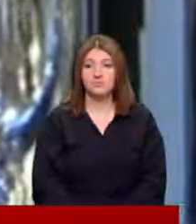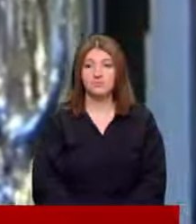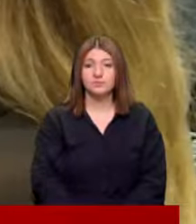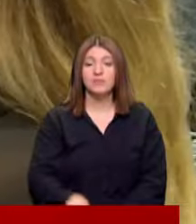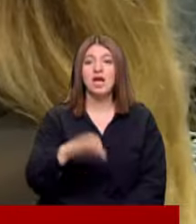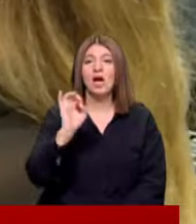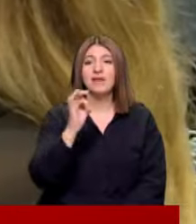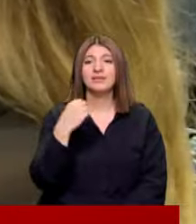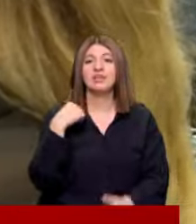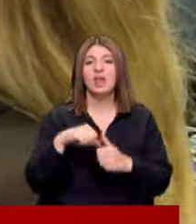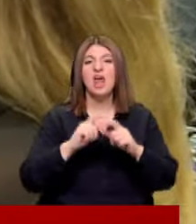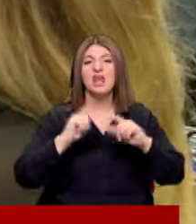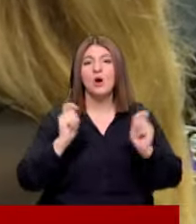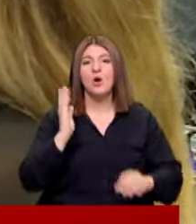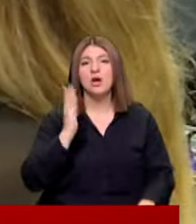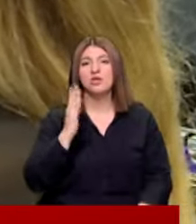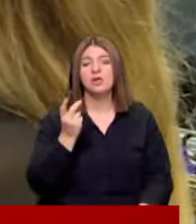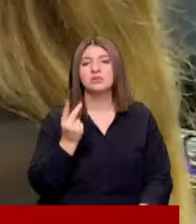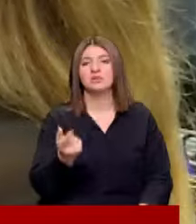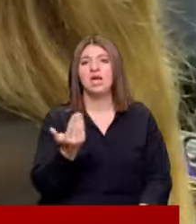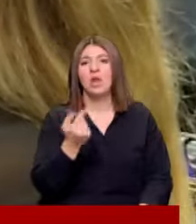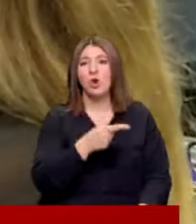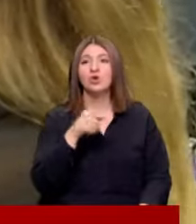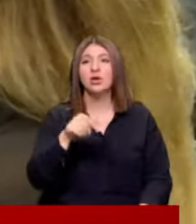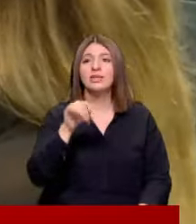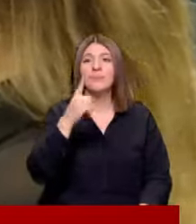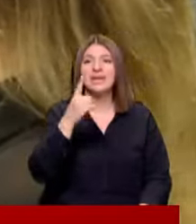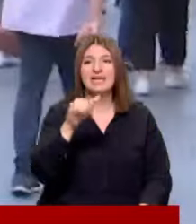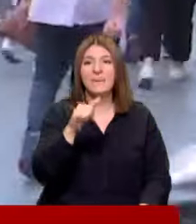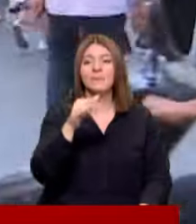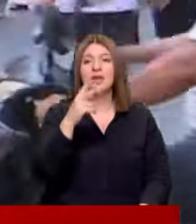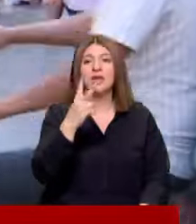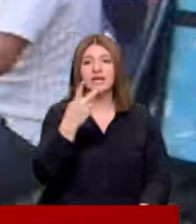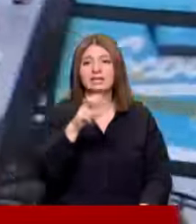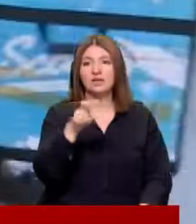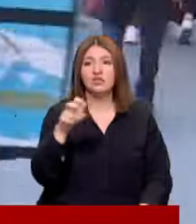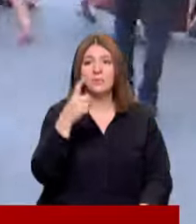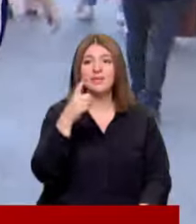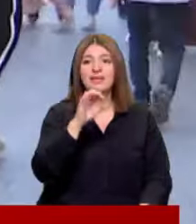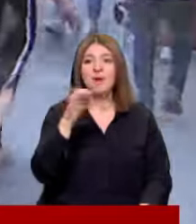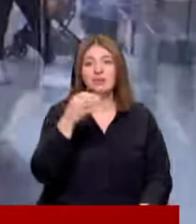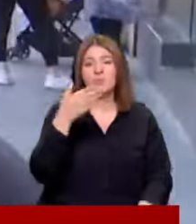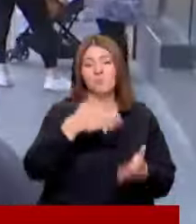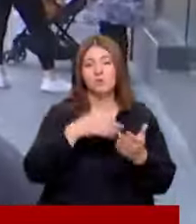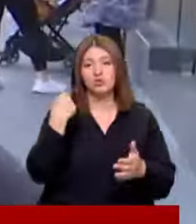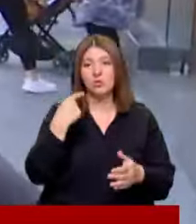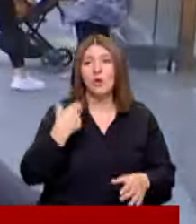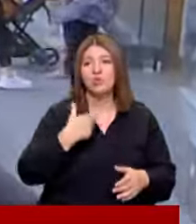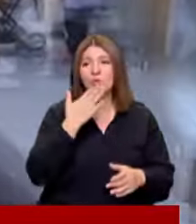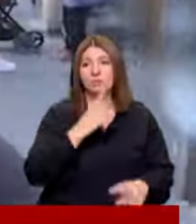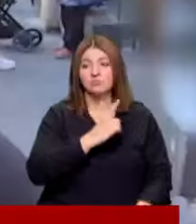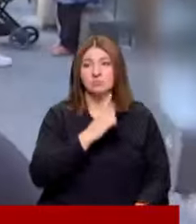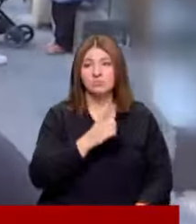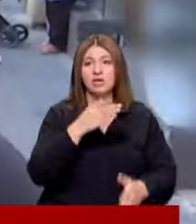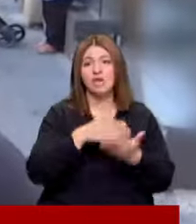Altın yine rekordora koşuyor hızlandı yine Şu anda gramı 2-800'e ulaştık Bir tane tam altın bozdurmayı düşünüyorum ben Özel üniversitede